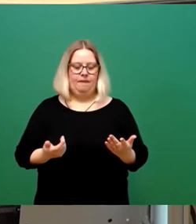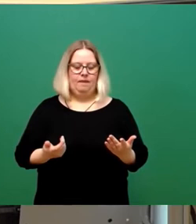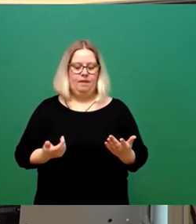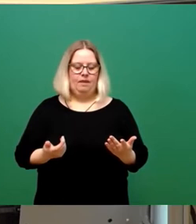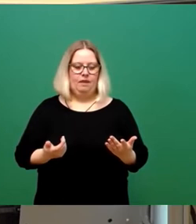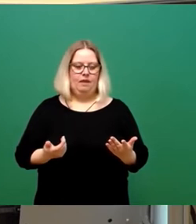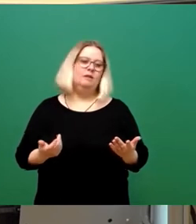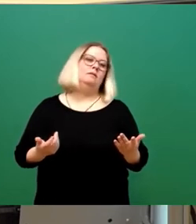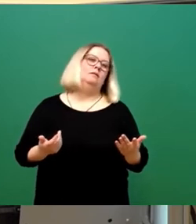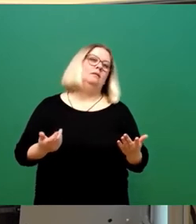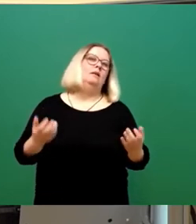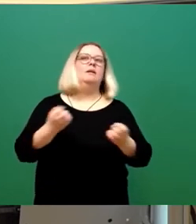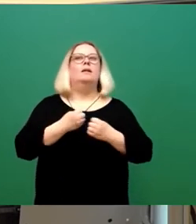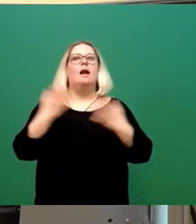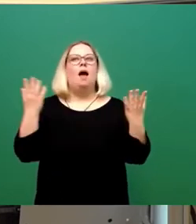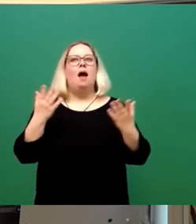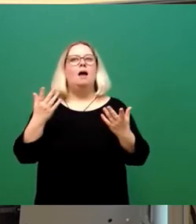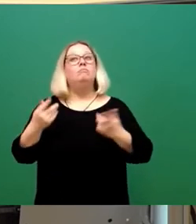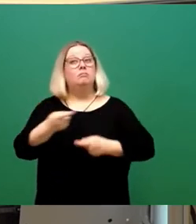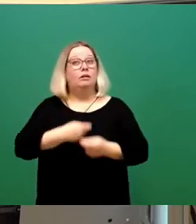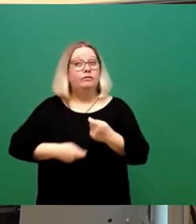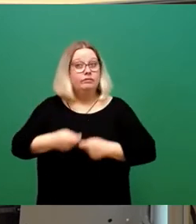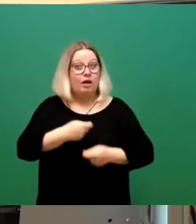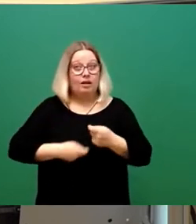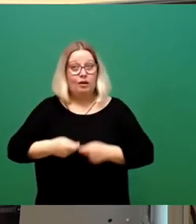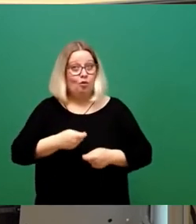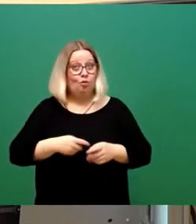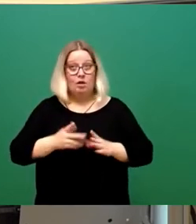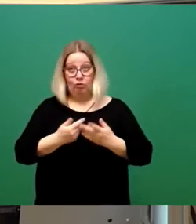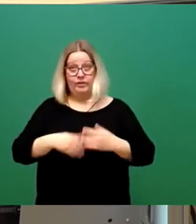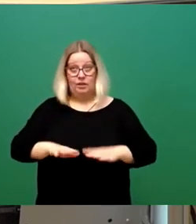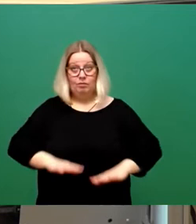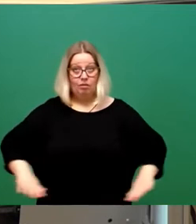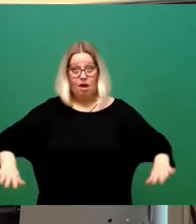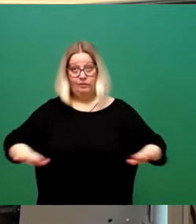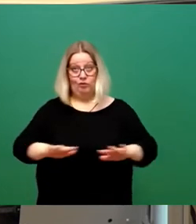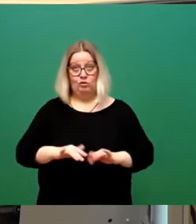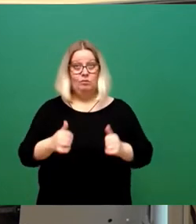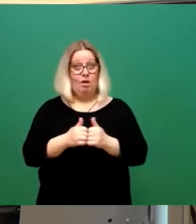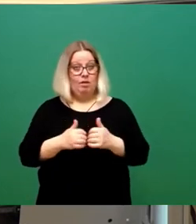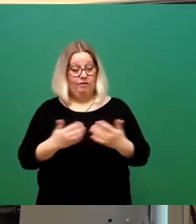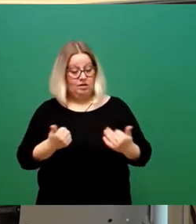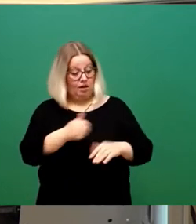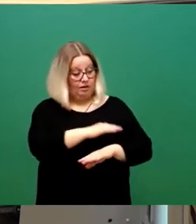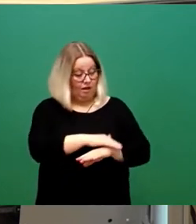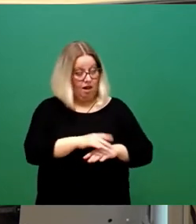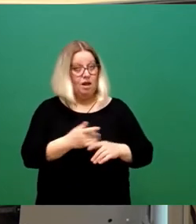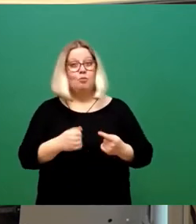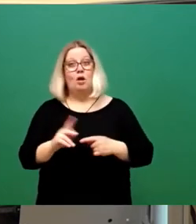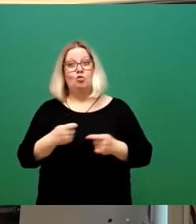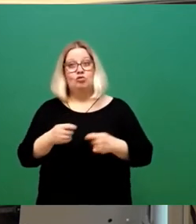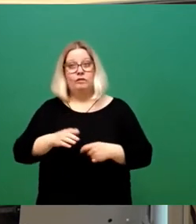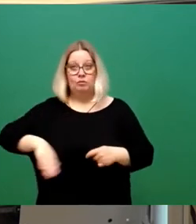Natürlich haben in diesen Verhandlungen und das war quasi die Plattform und das Papier dazu war der eine Teil, die Geschäftsbereiche, die